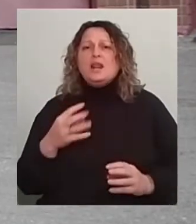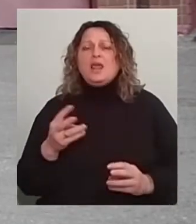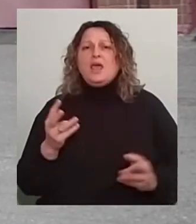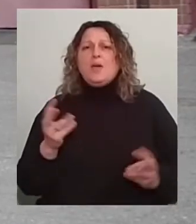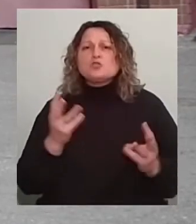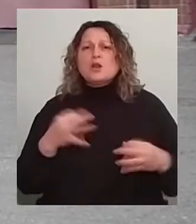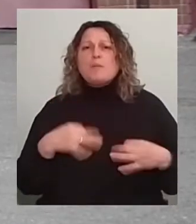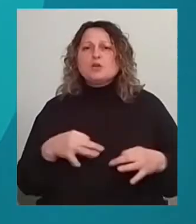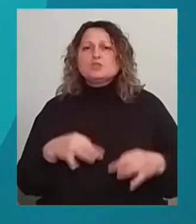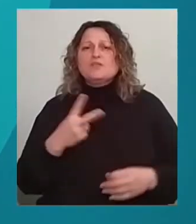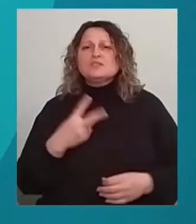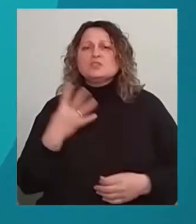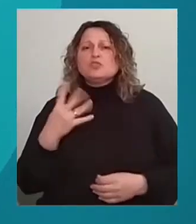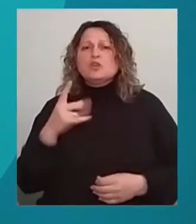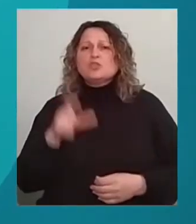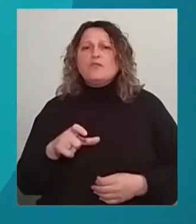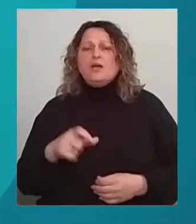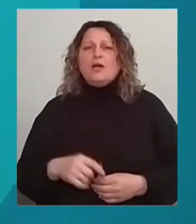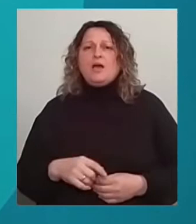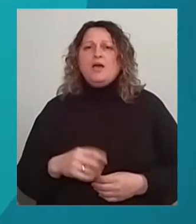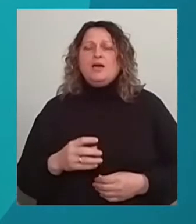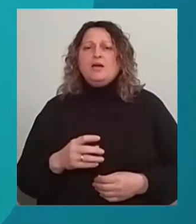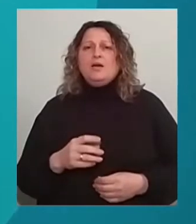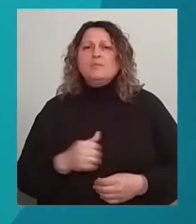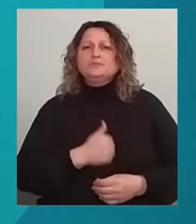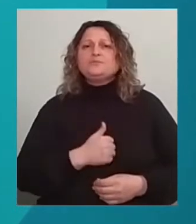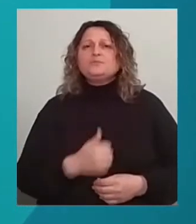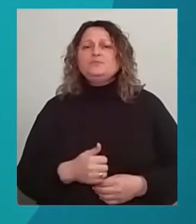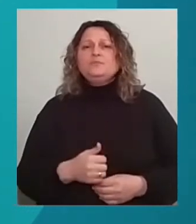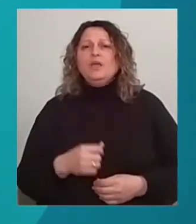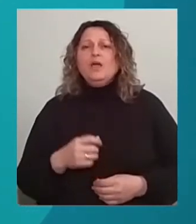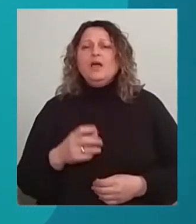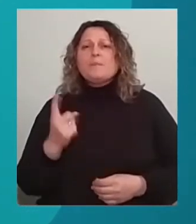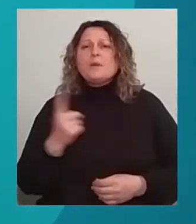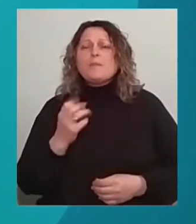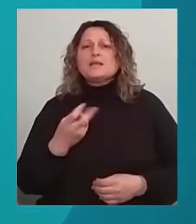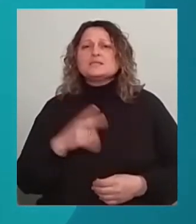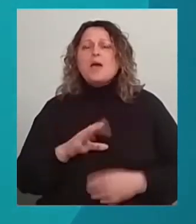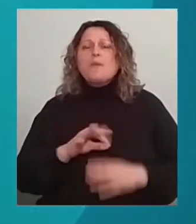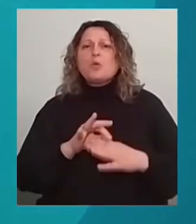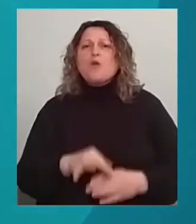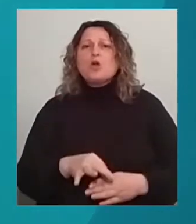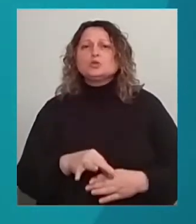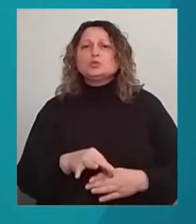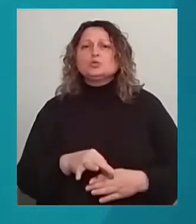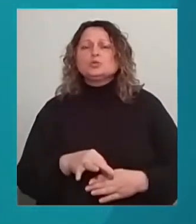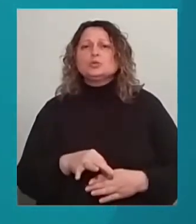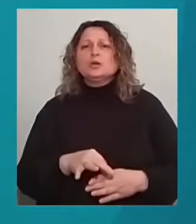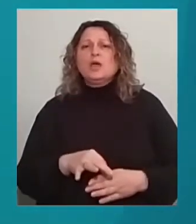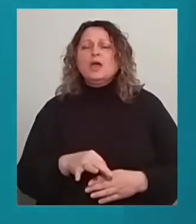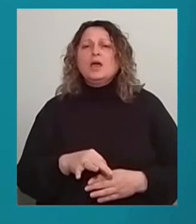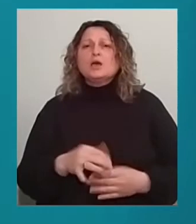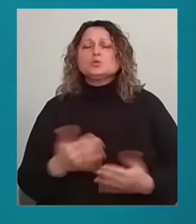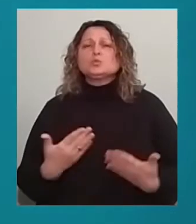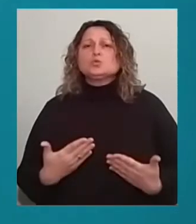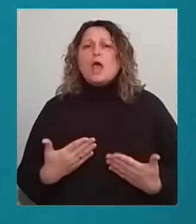чоловіка особового складу. З 1 березня в одеських школах планують впровадити сучасні моделі харчування учнів. Про це